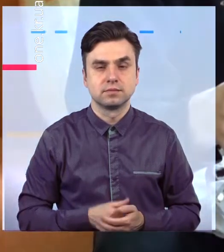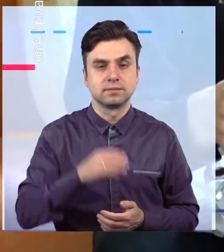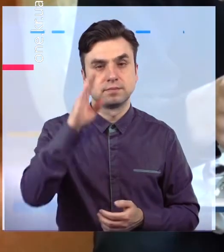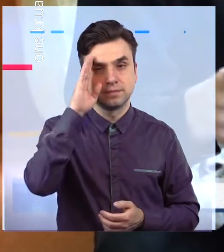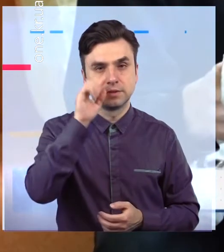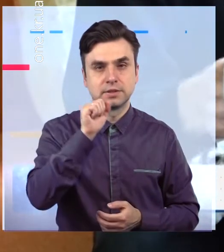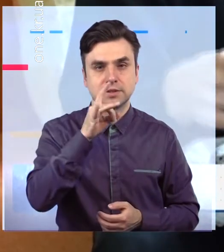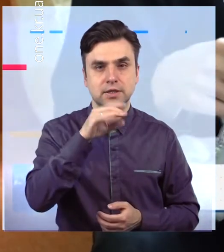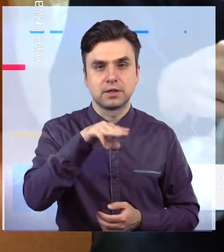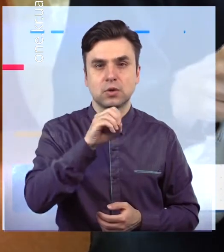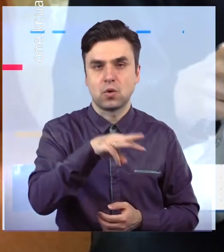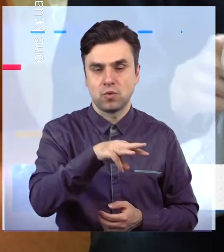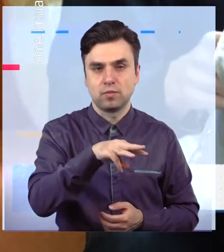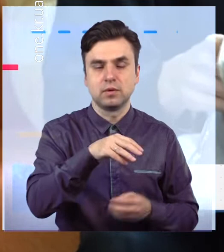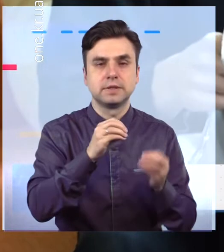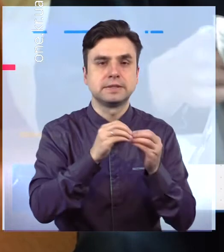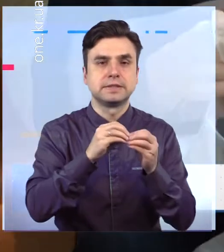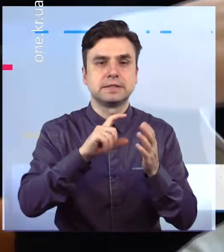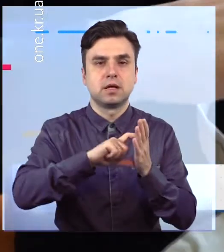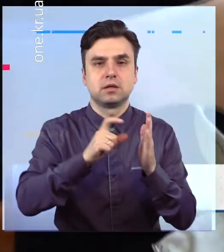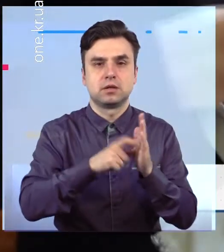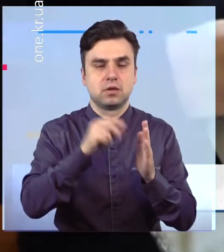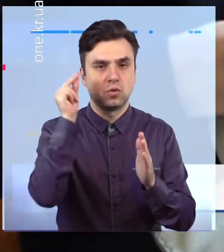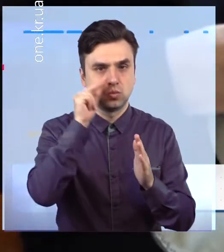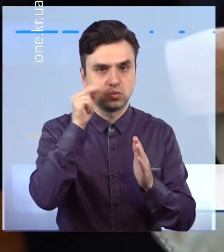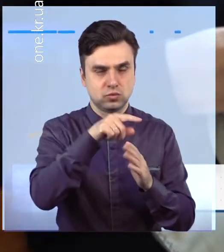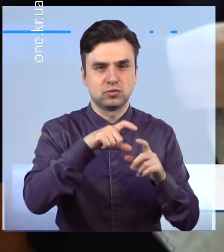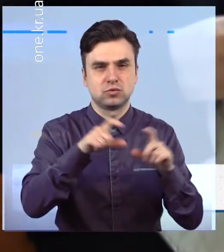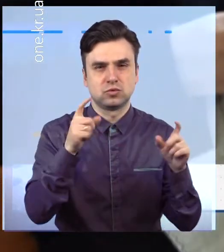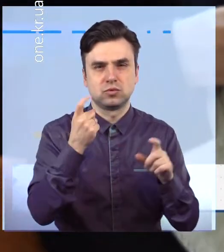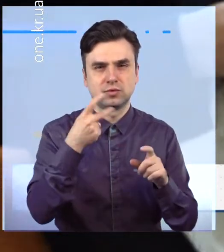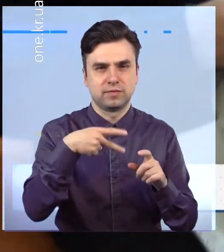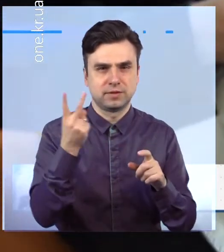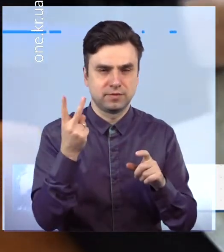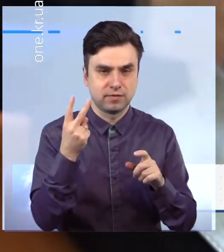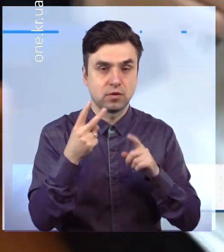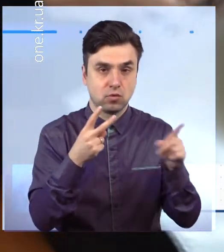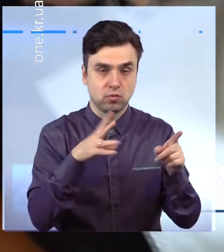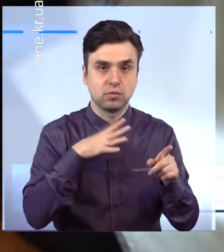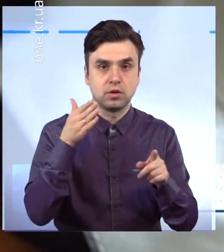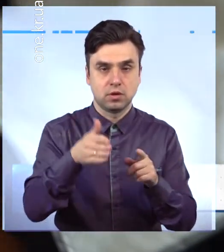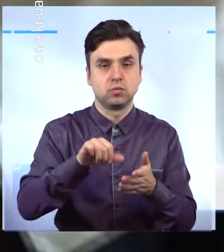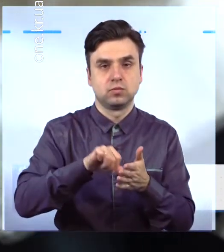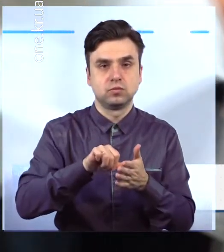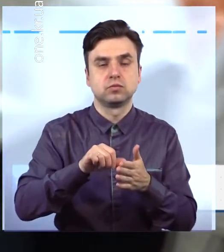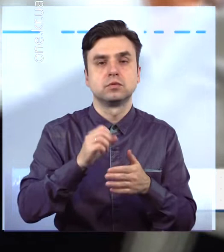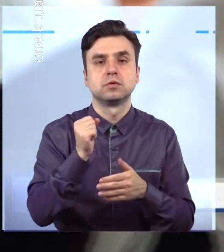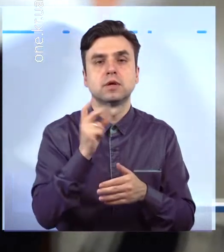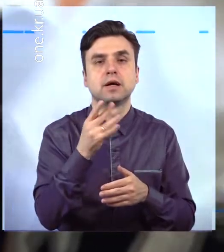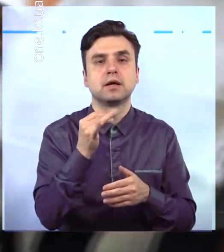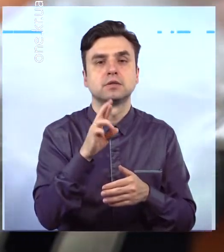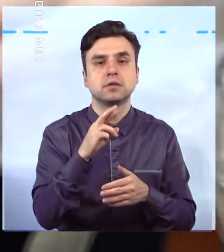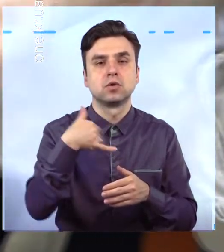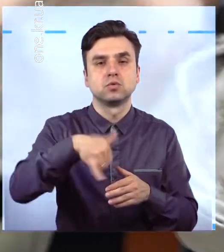Це Артем – десятикласник 122-ї школи. Один з тих, хто долучився до акції «Мішечок» під час дистанційного навчання. Це вже